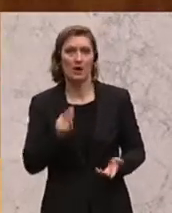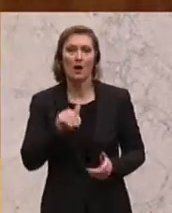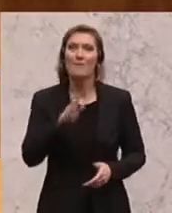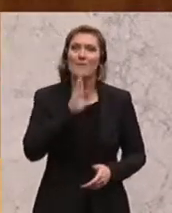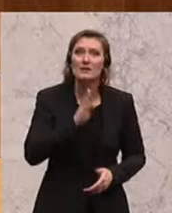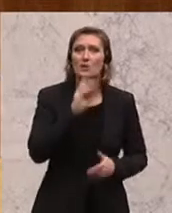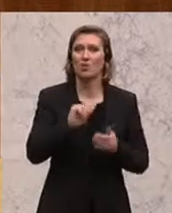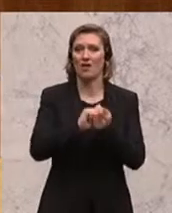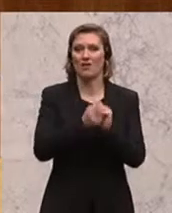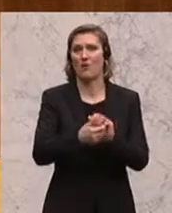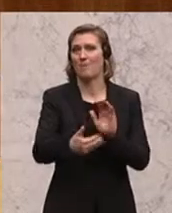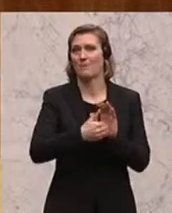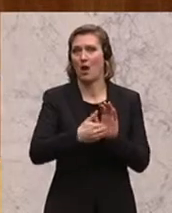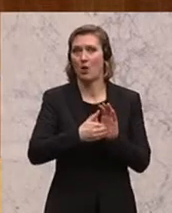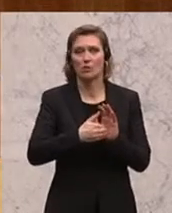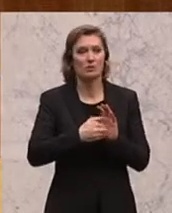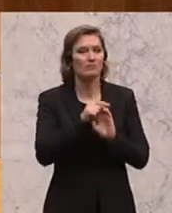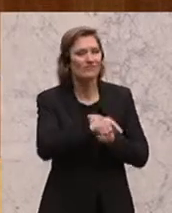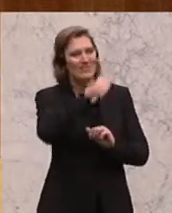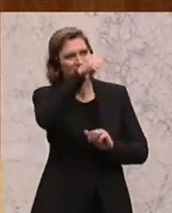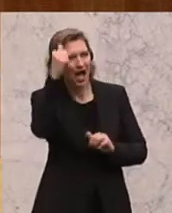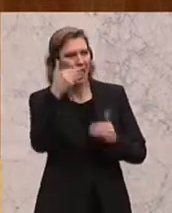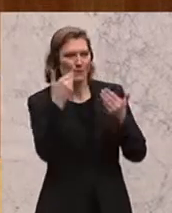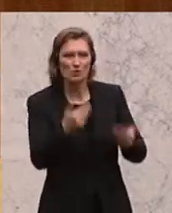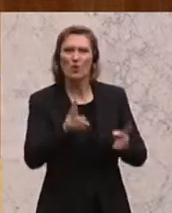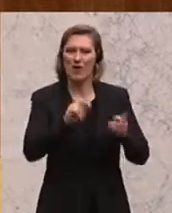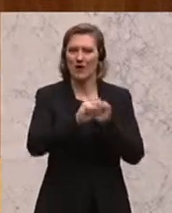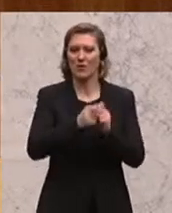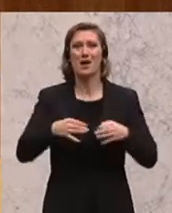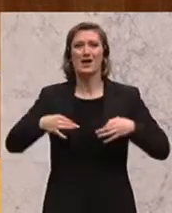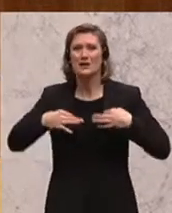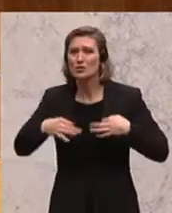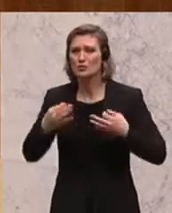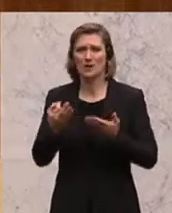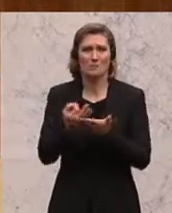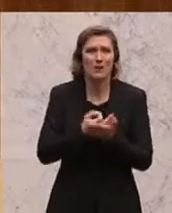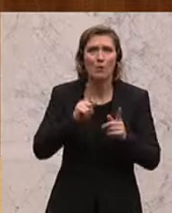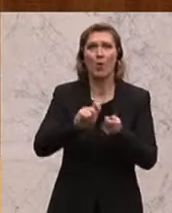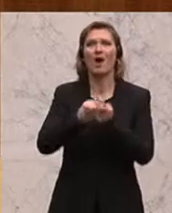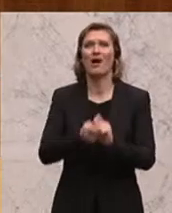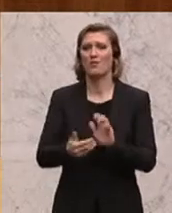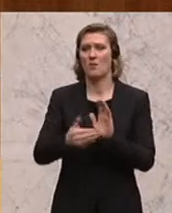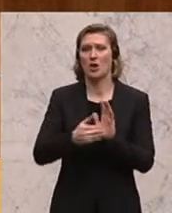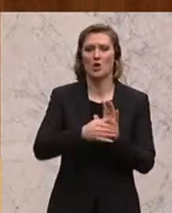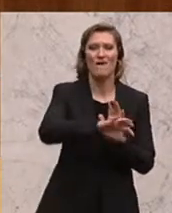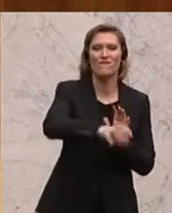Pensionsreform. Wir brauchen eine Steuerreform, die diesen Namen verdient. Wir brauchen eine Gesundheitsreform, eine Bildungsreform, eine